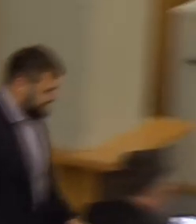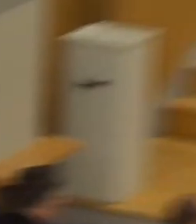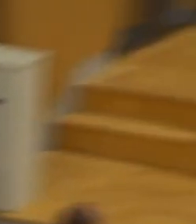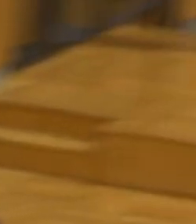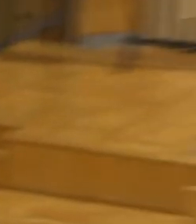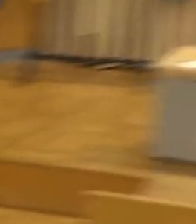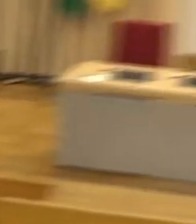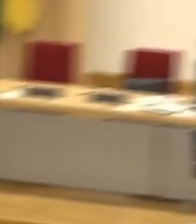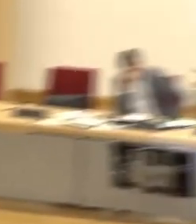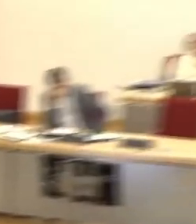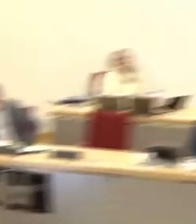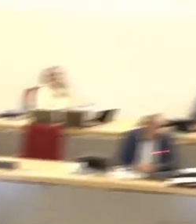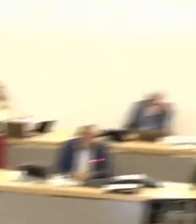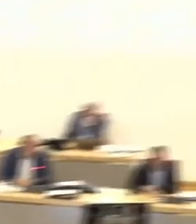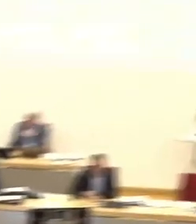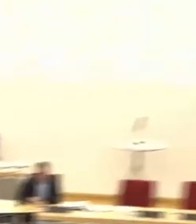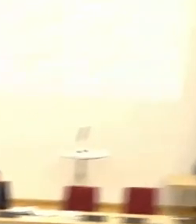so es ist ein